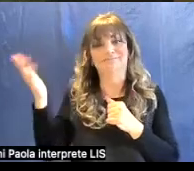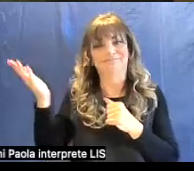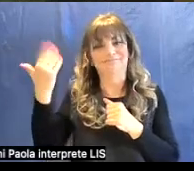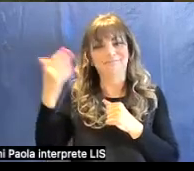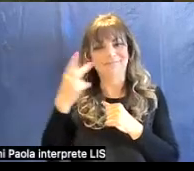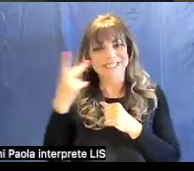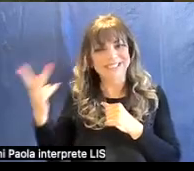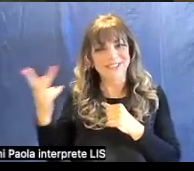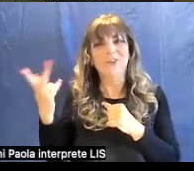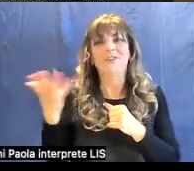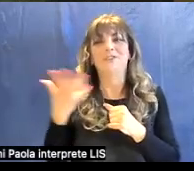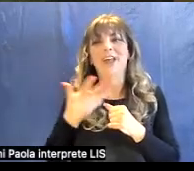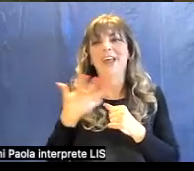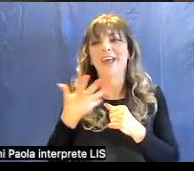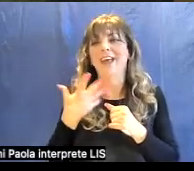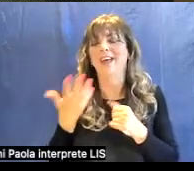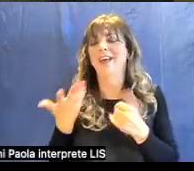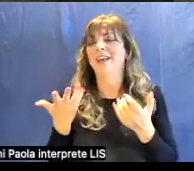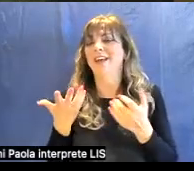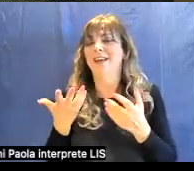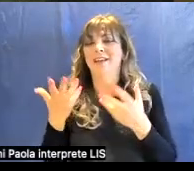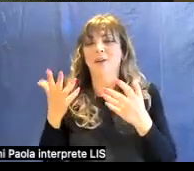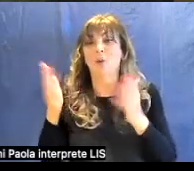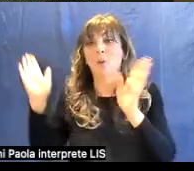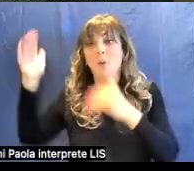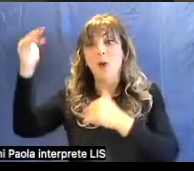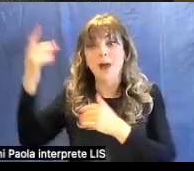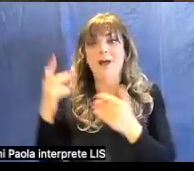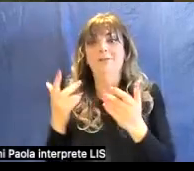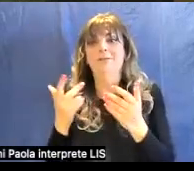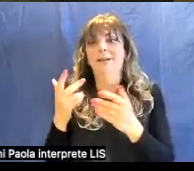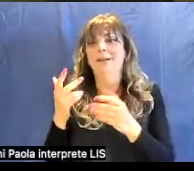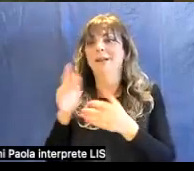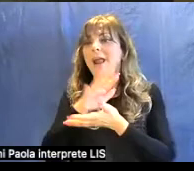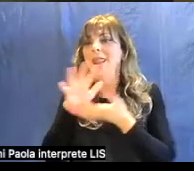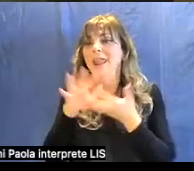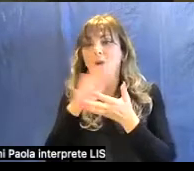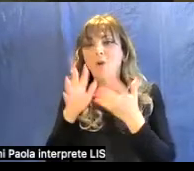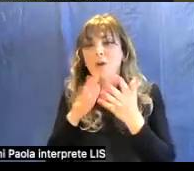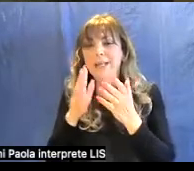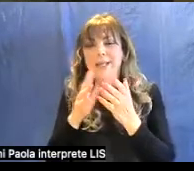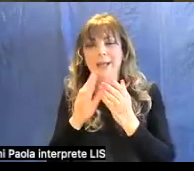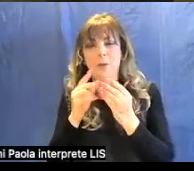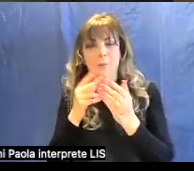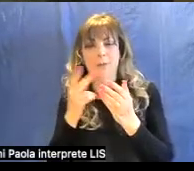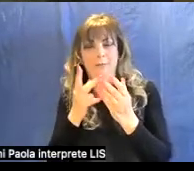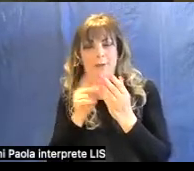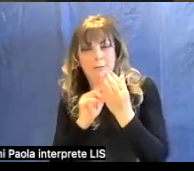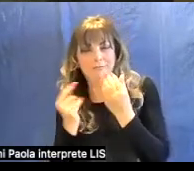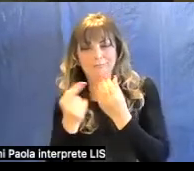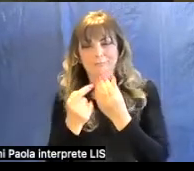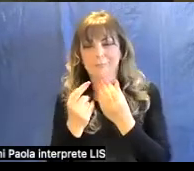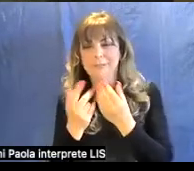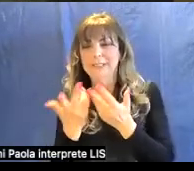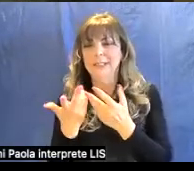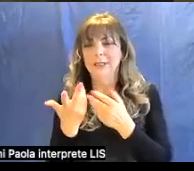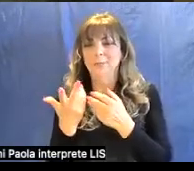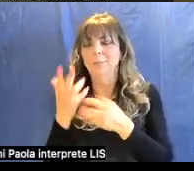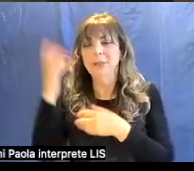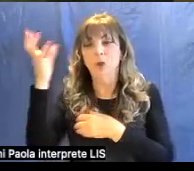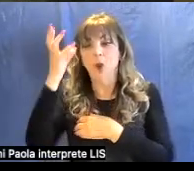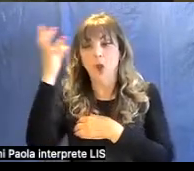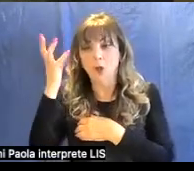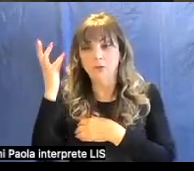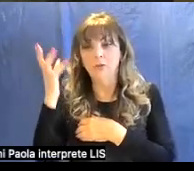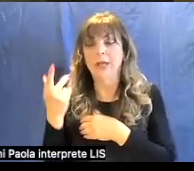quelli erano quadri sofisticatissimi per un'elite ristretta di intellettuali questa è un'opera